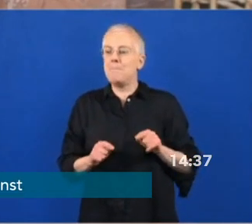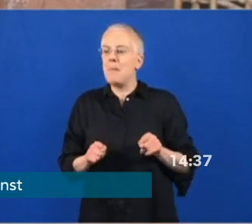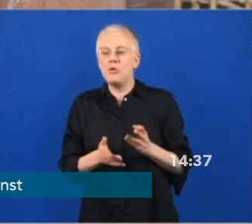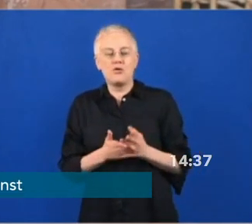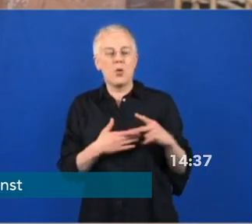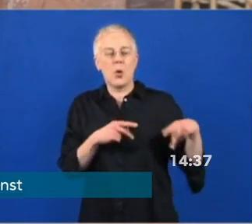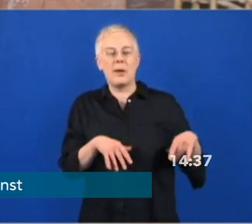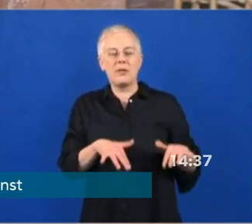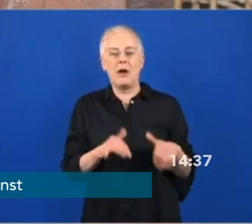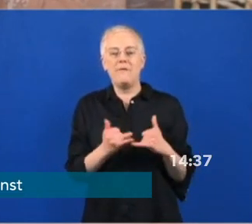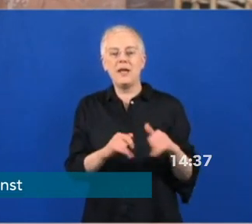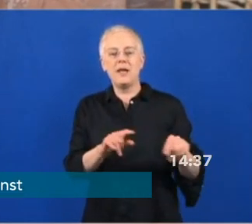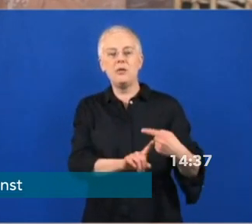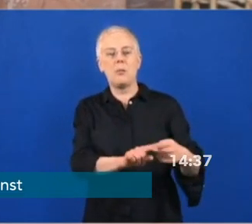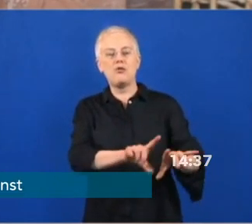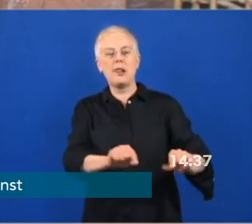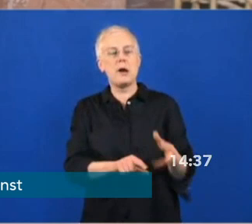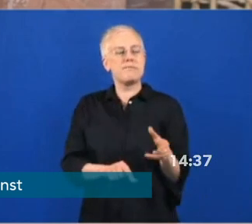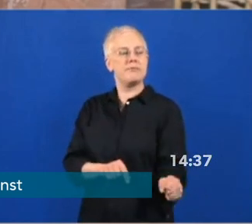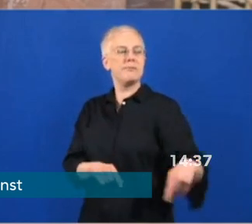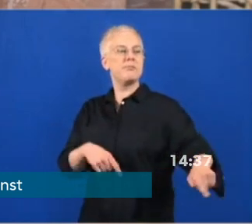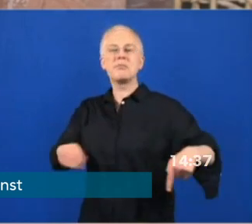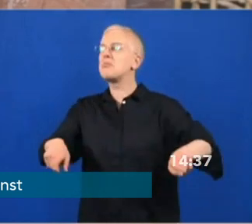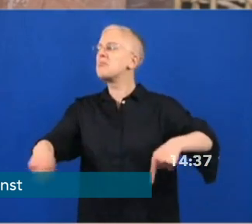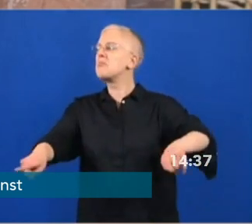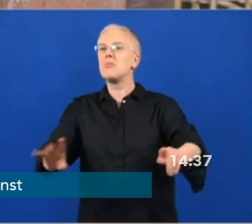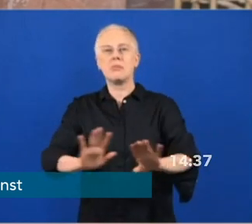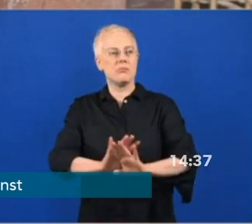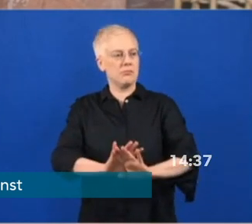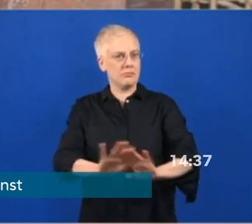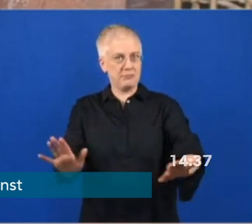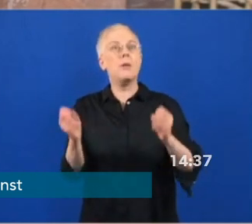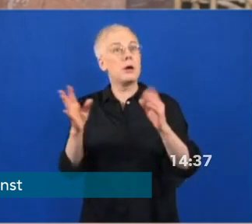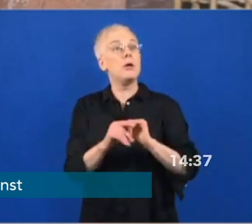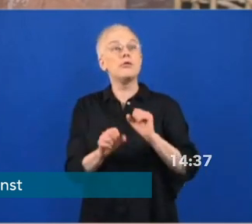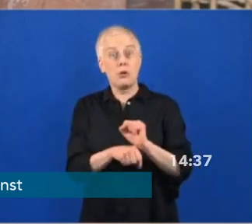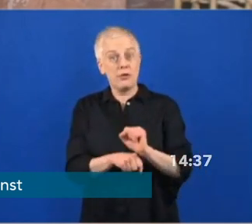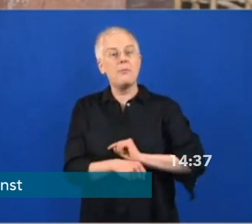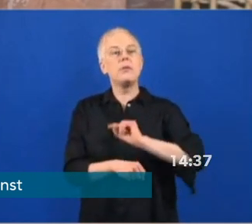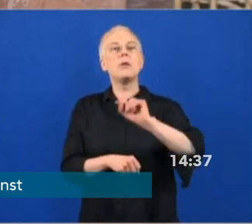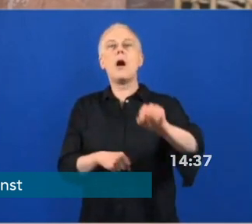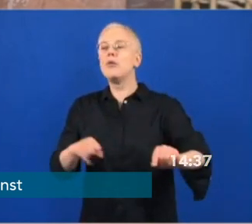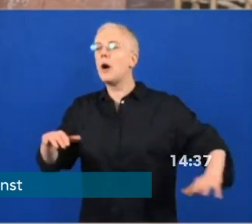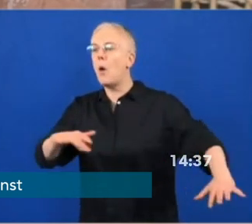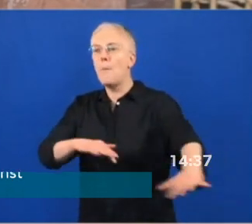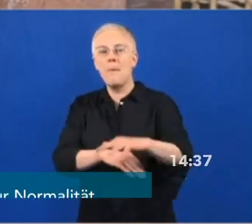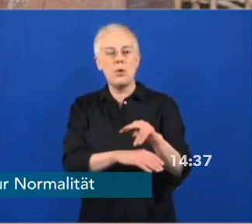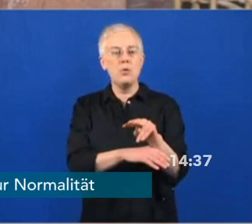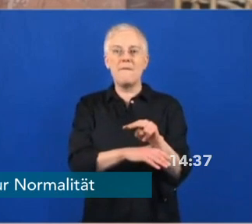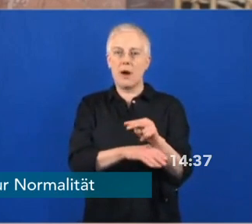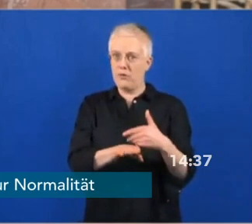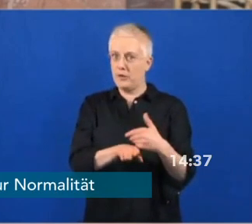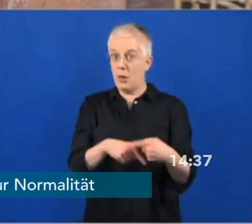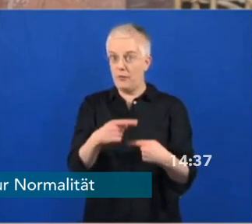Raum weiter so kontrollieren und überwachen, wie es derzeit auch von der Polizei getan wird.